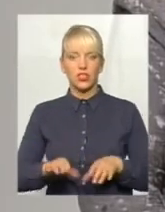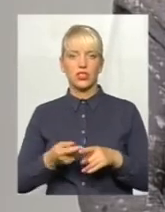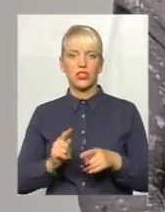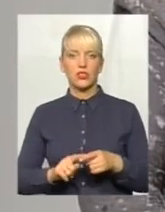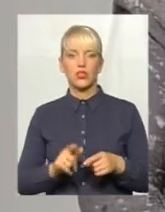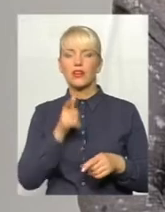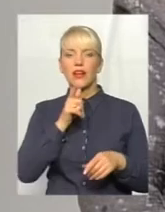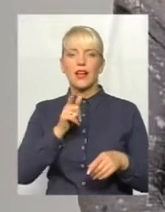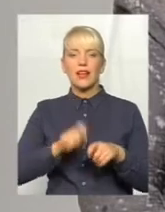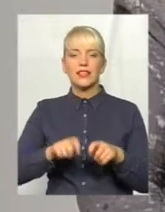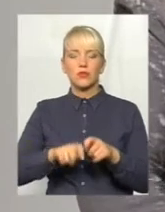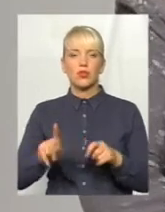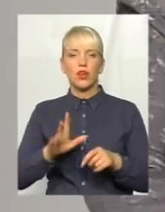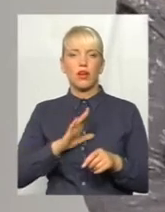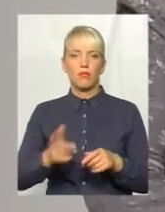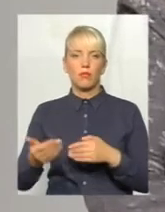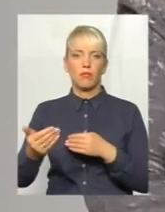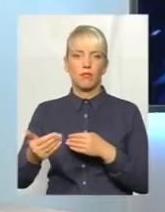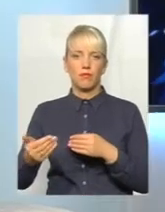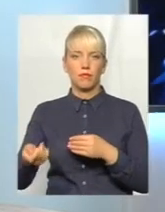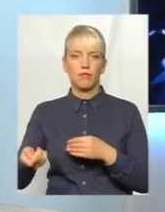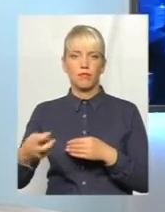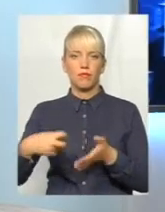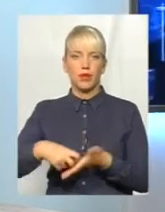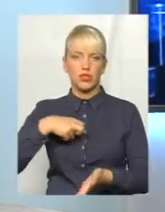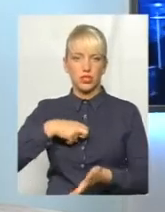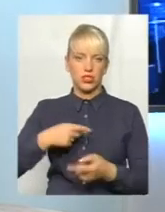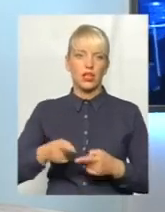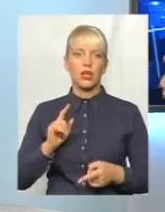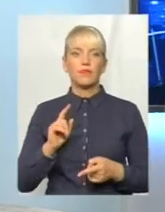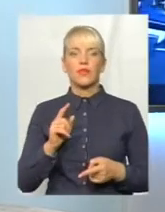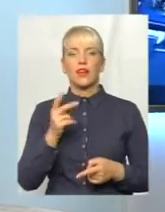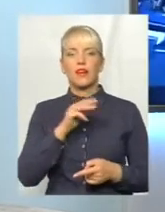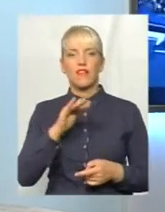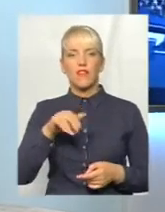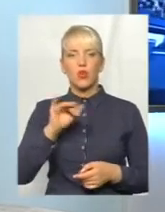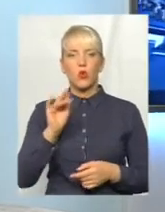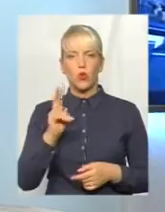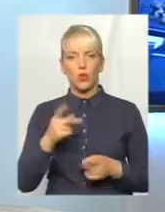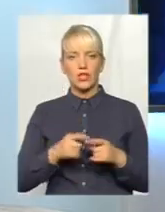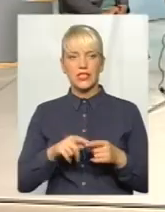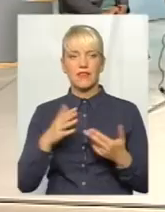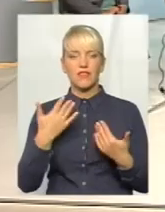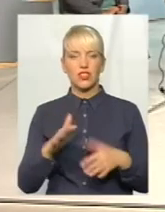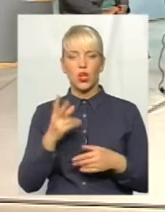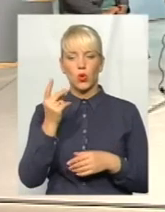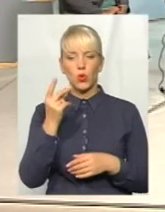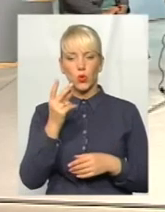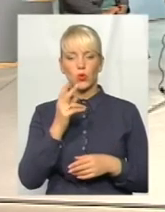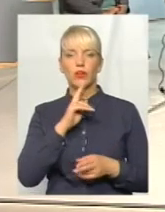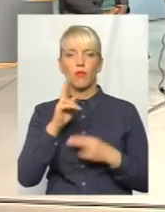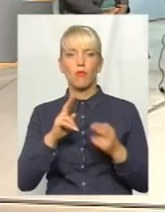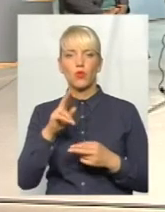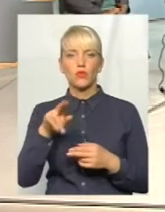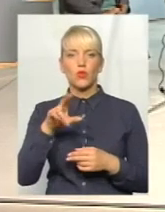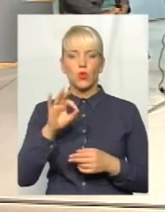тоєю експертизою, яка пройшла. Пані Валентино, це пані Федорук вже другий позов до суду розглядала, а вас ще був